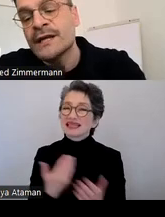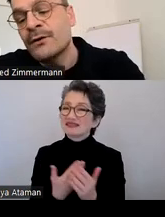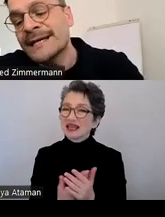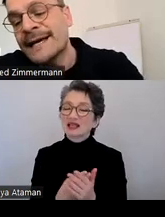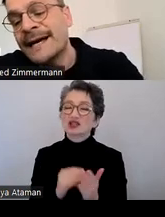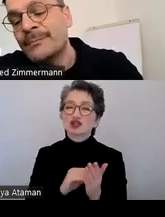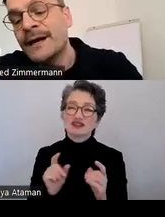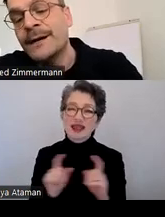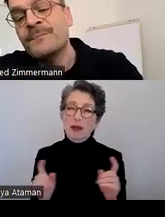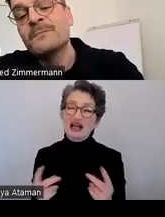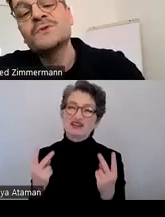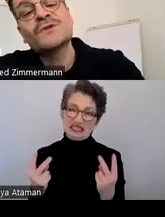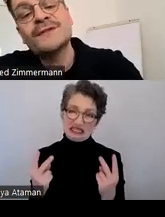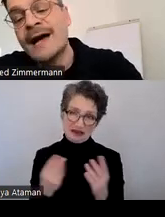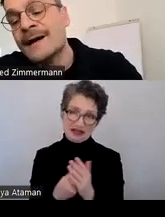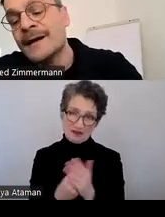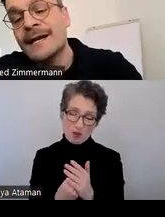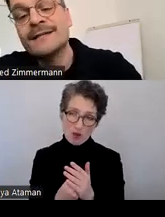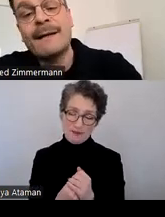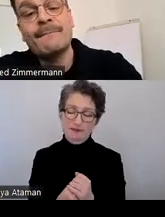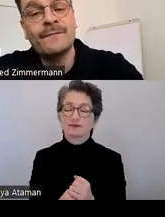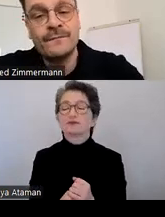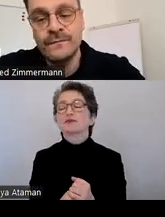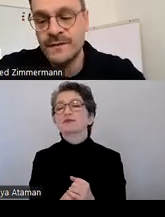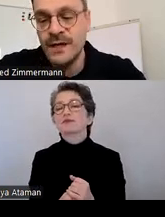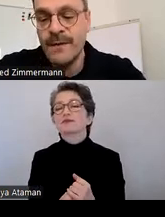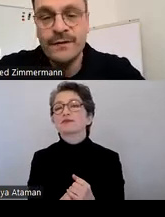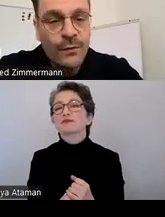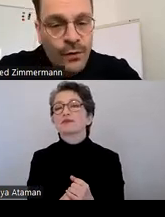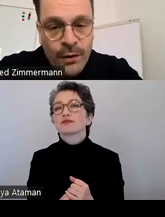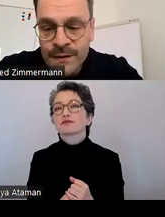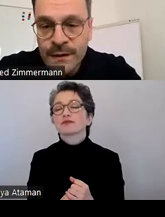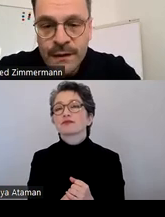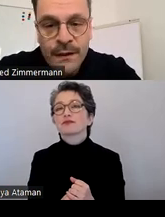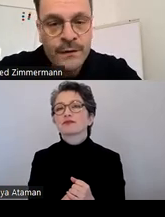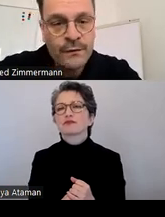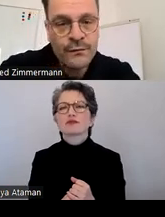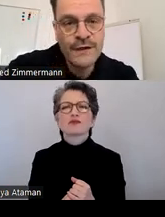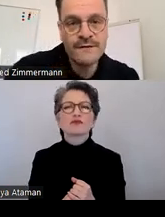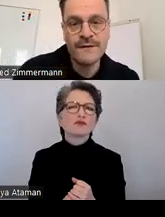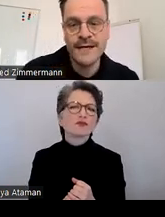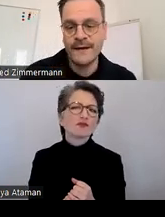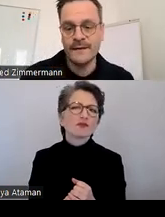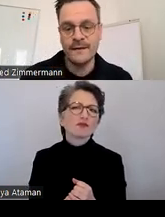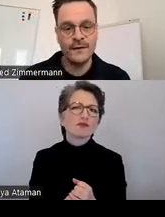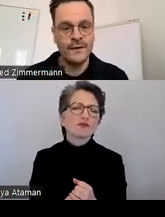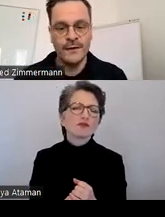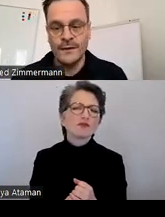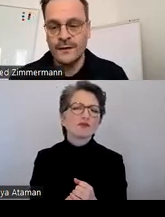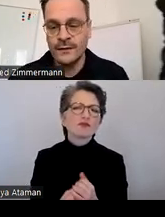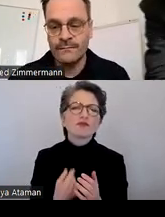Und genau deshalb sozusagen in dem gesamten Thema, wieso komme ich hier nicht so hin?